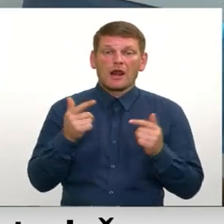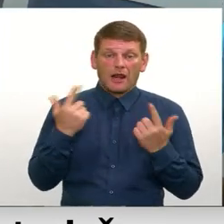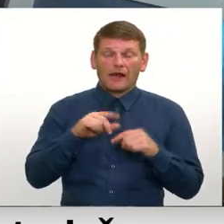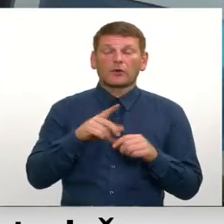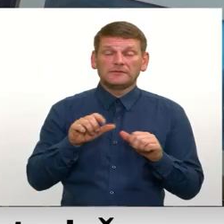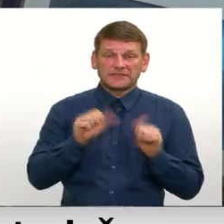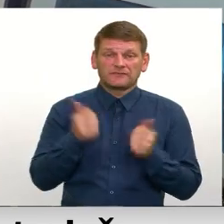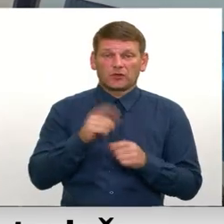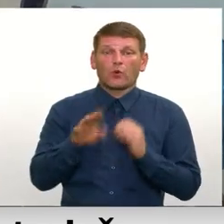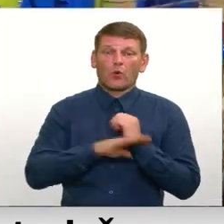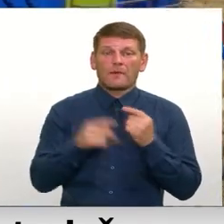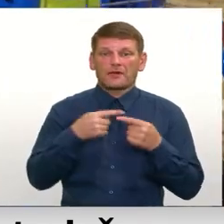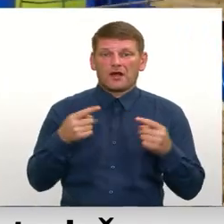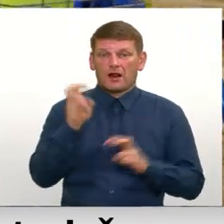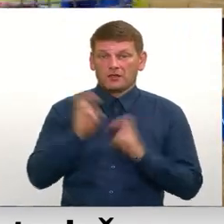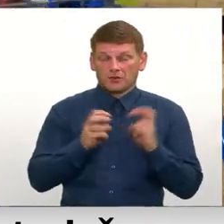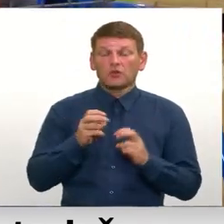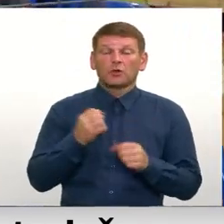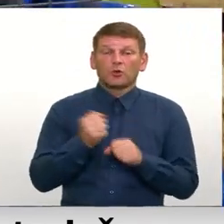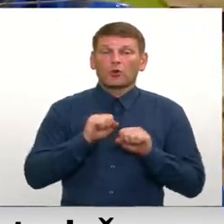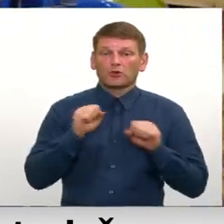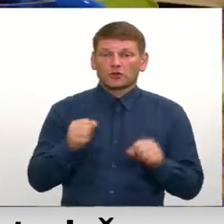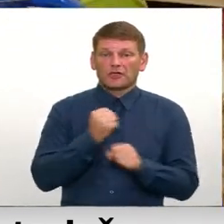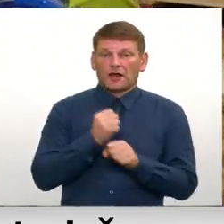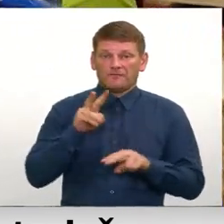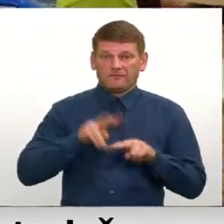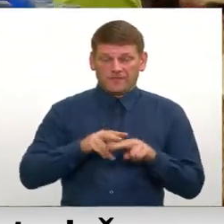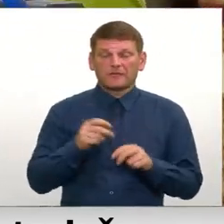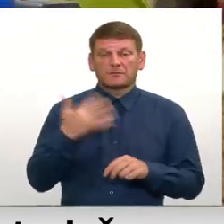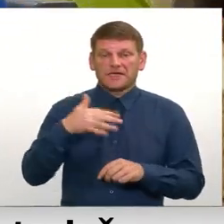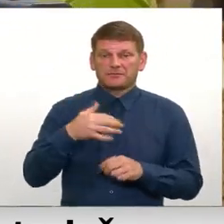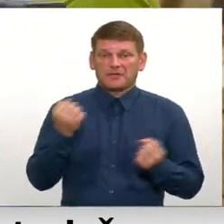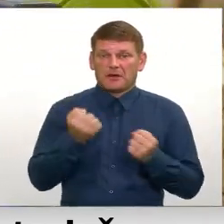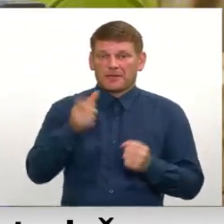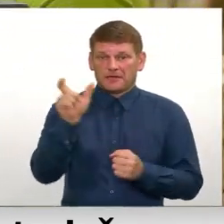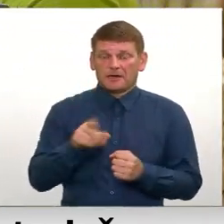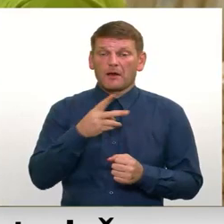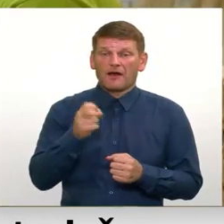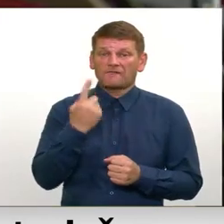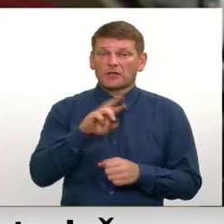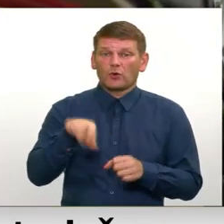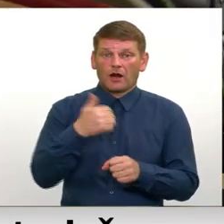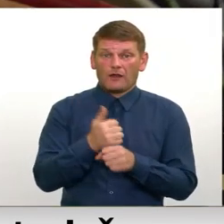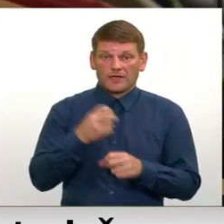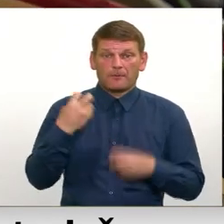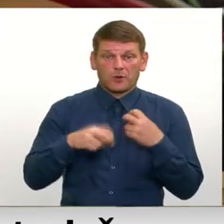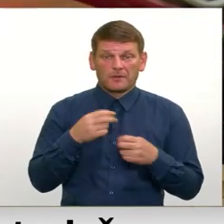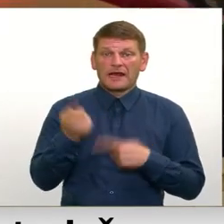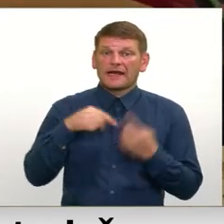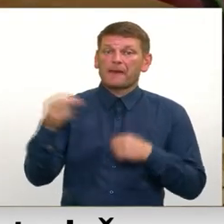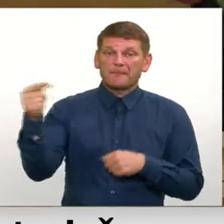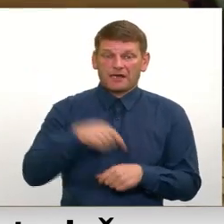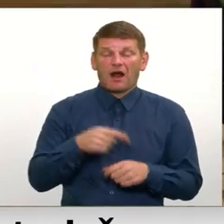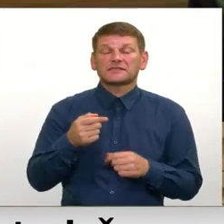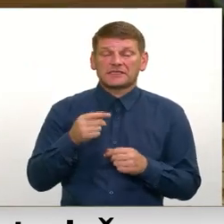perspektīvu kokmateriālu ražotni. Nodrošino darbu vietu steju 50 darbiniekiem, kā vienu no galvenajām problēmām ar emigrācijas